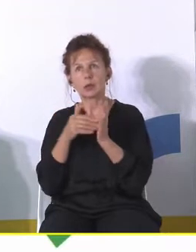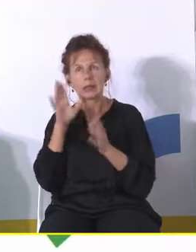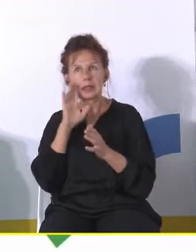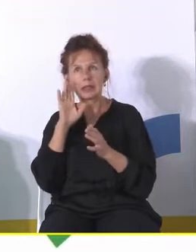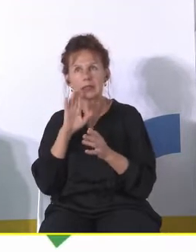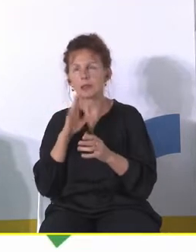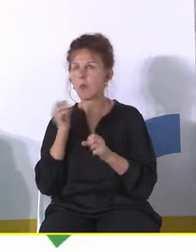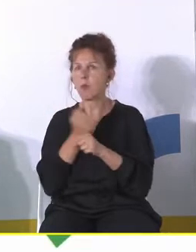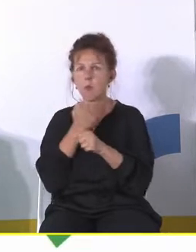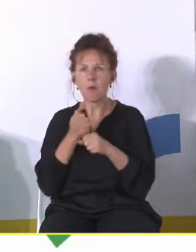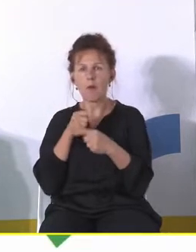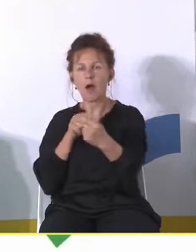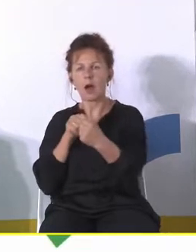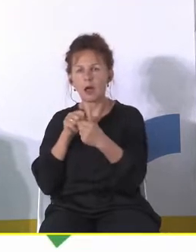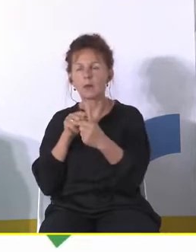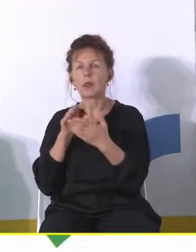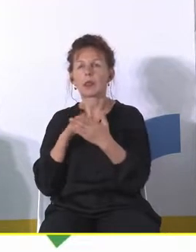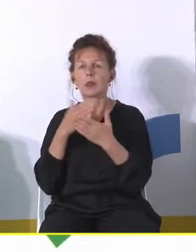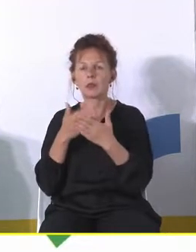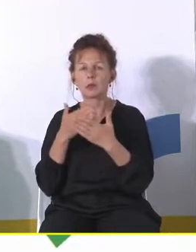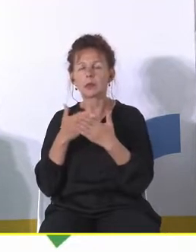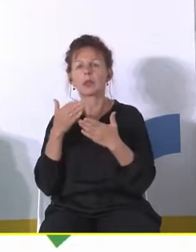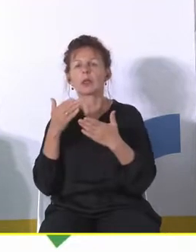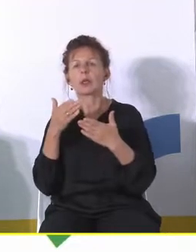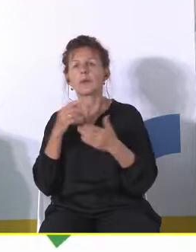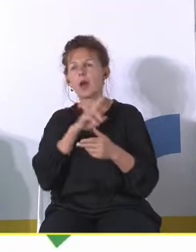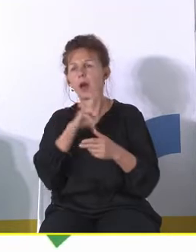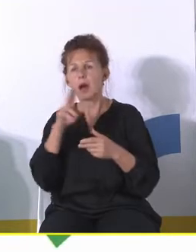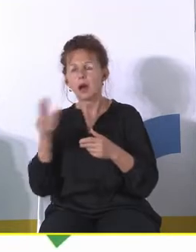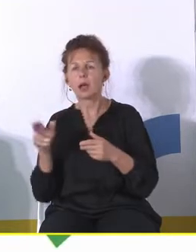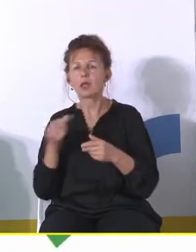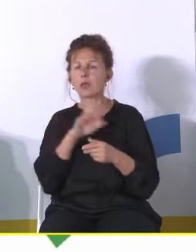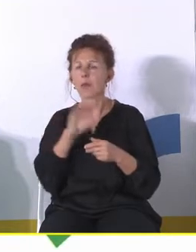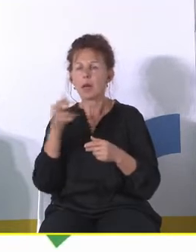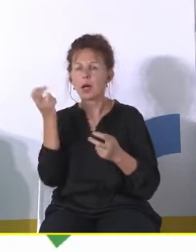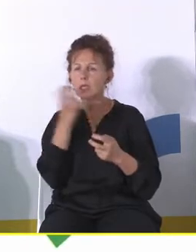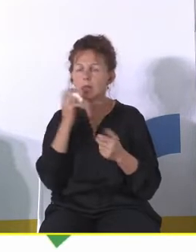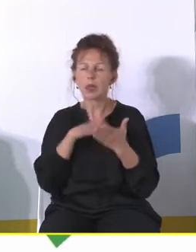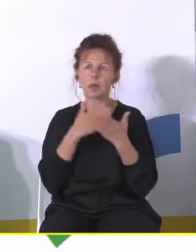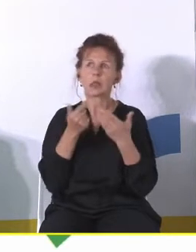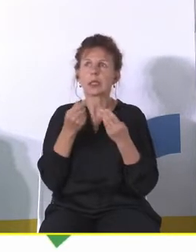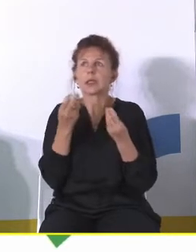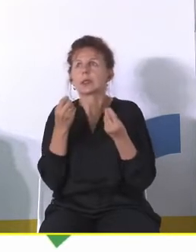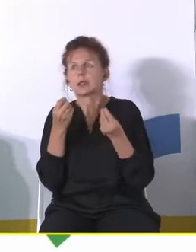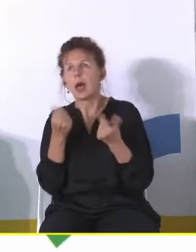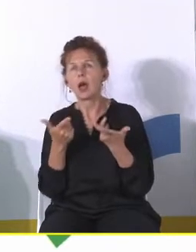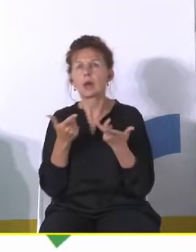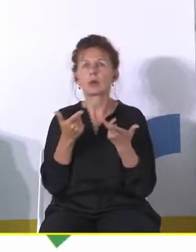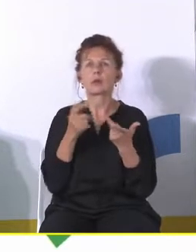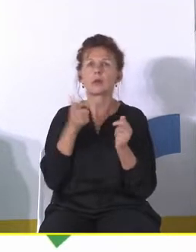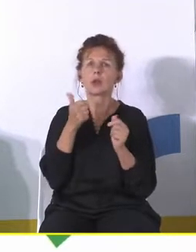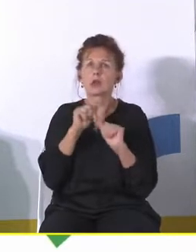tym, jakie czynniki są brane pod uwagę. No wszyscy mamy jakieś tutaj pewnie hipotezy, czyli ekonomiczne, na co nas stać, ale też